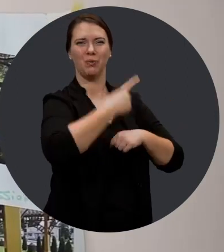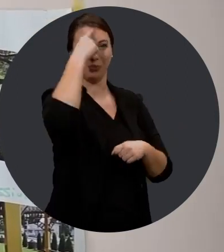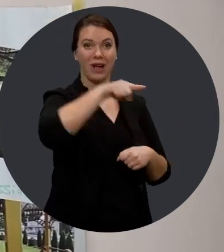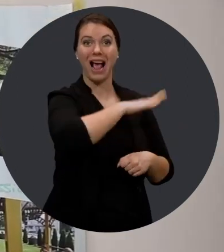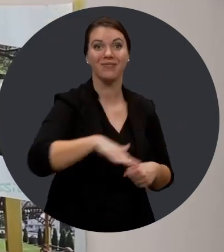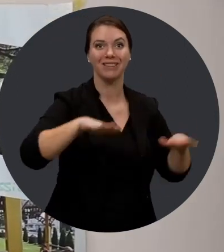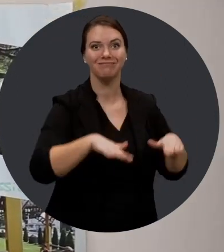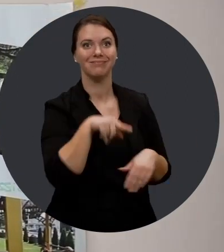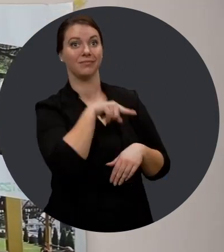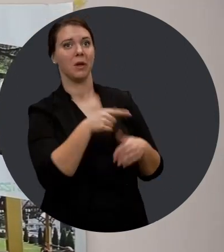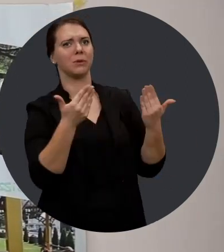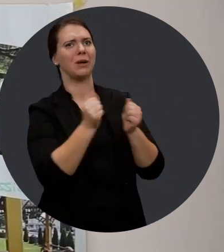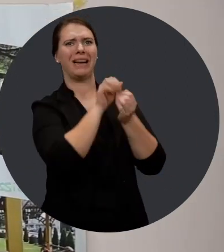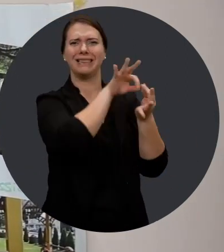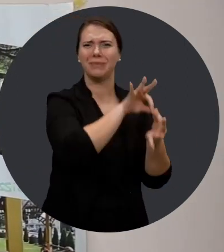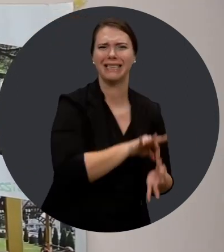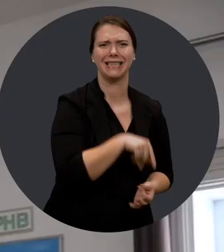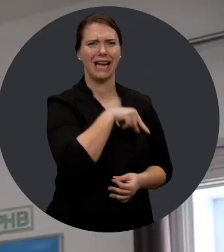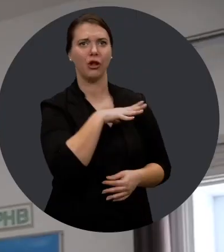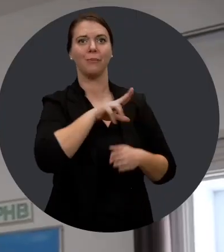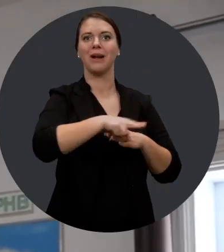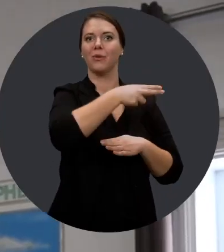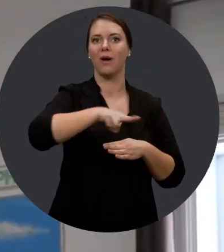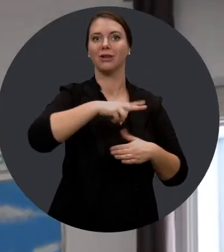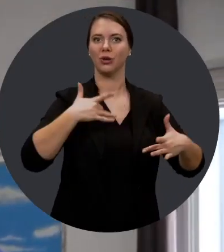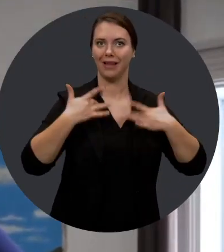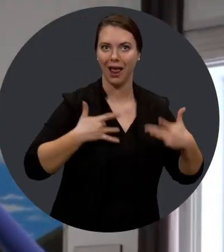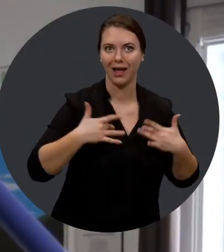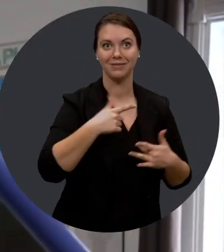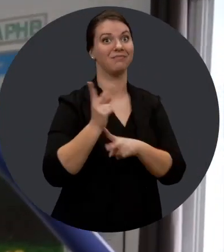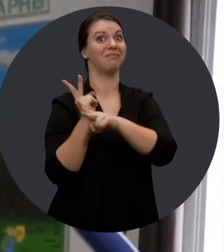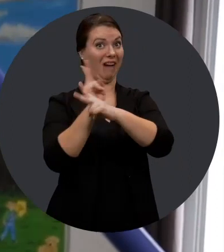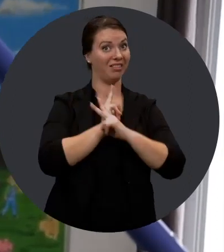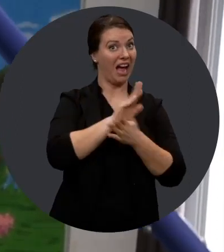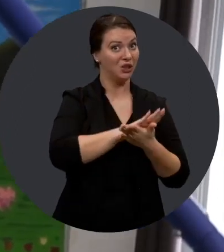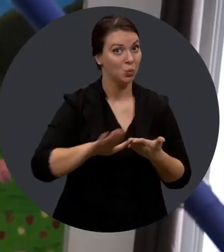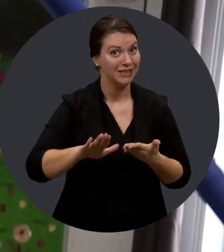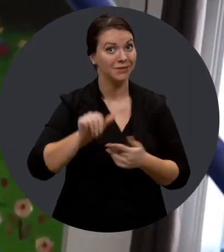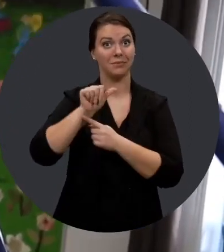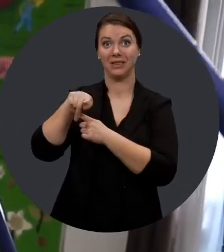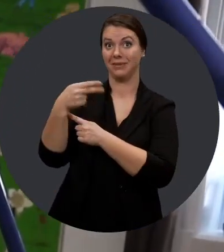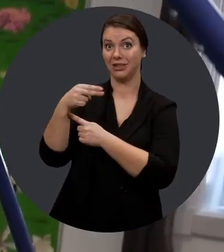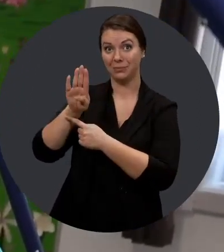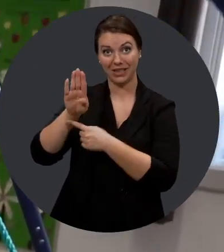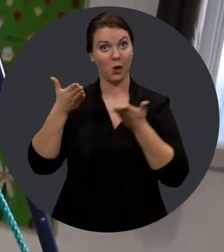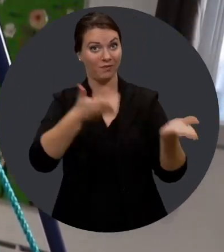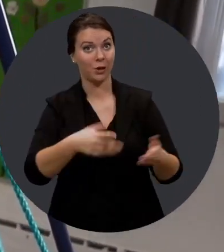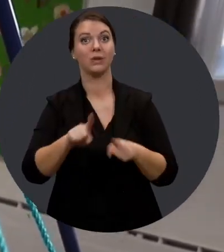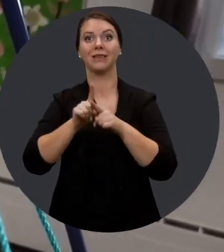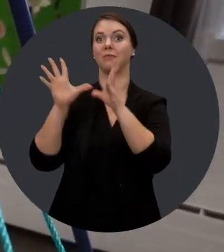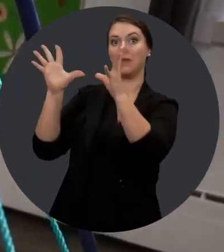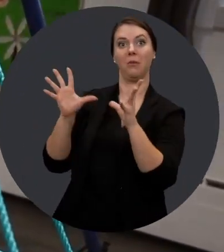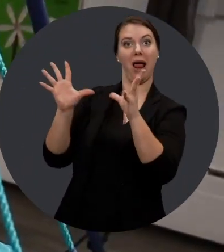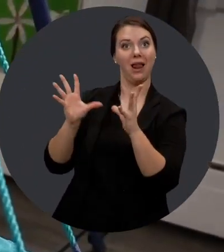camp de jour, pour les enfants avec des besoins scientifiques, alors on a eu un hamac sensoriel qui nous a été prêté gratuitement par la PHB.